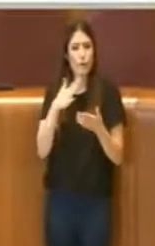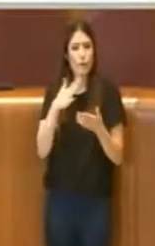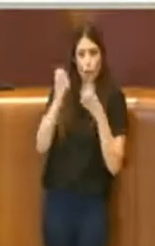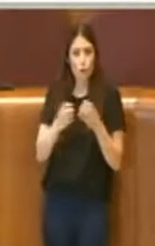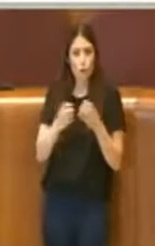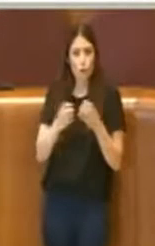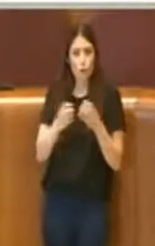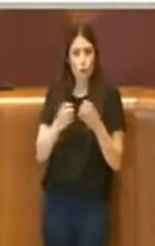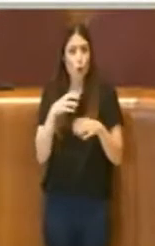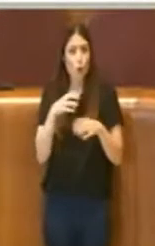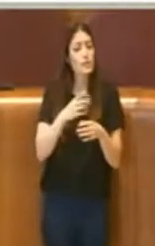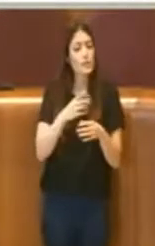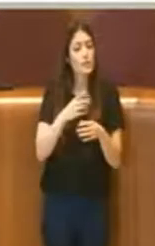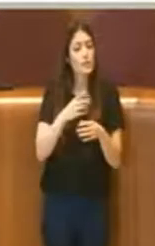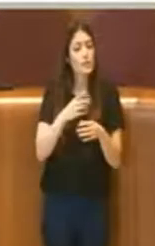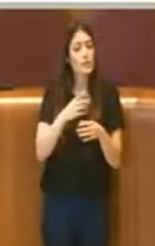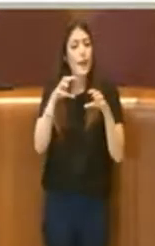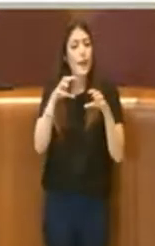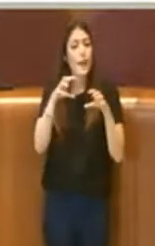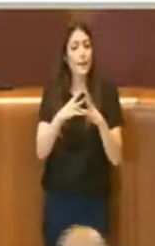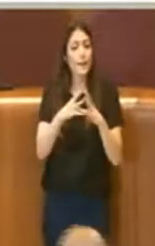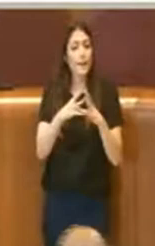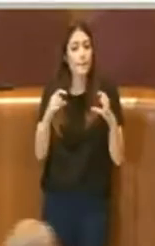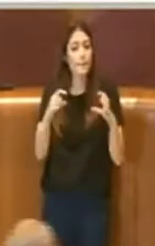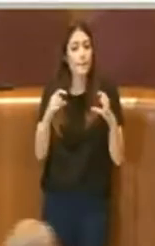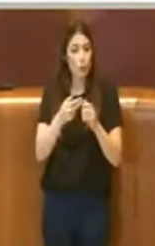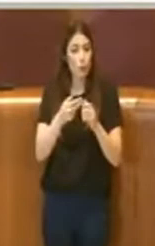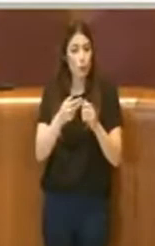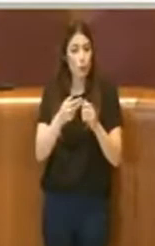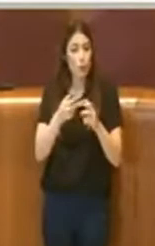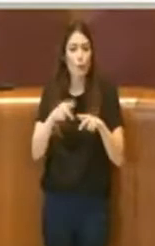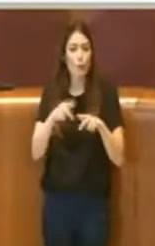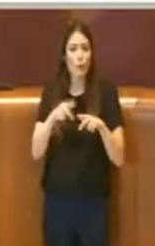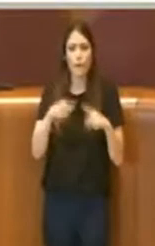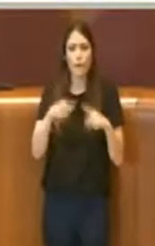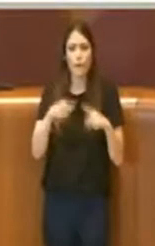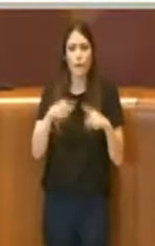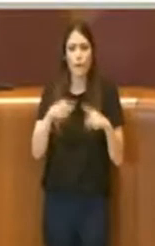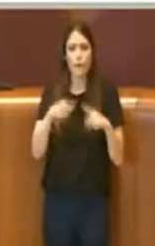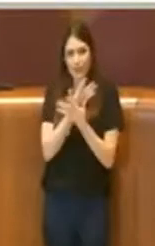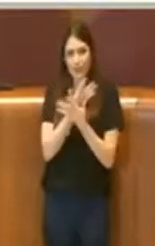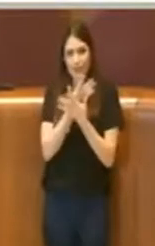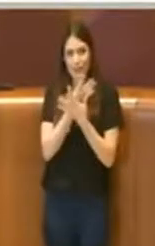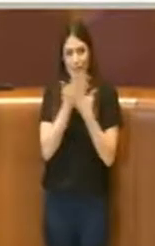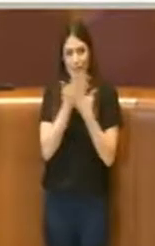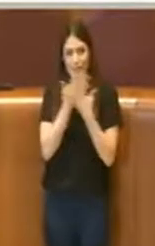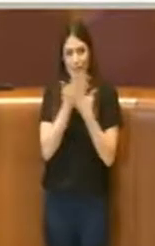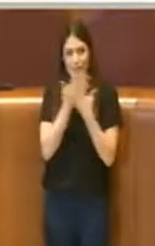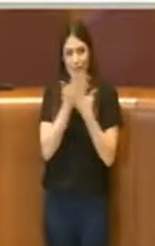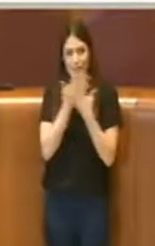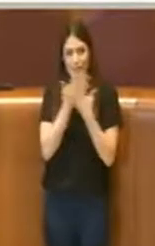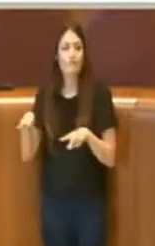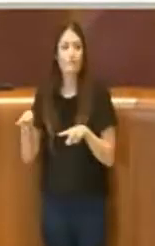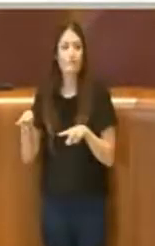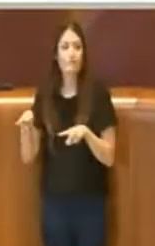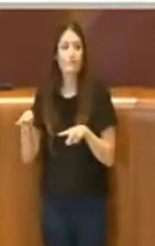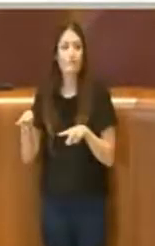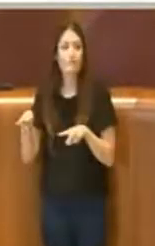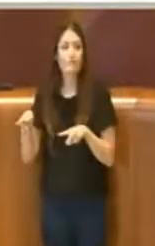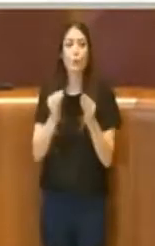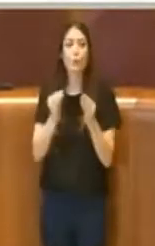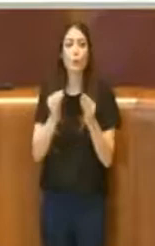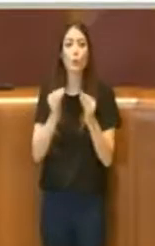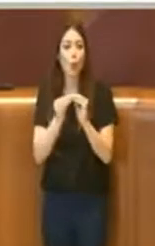con i concessionari di impianti sportivi comunali e in quel caso ovviamente valuteremo gli aiuti che sarà